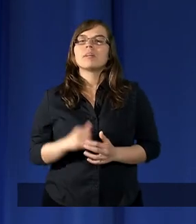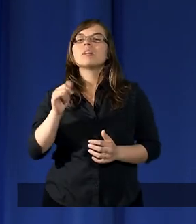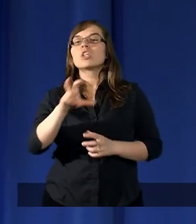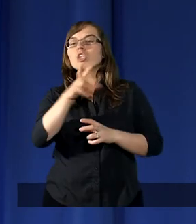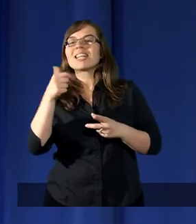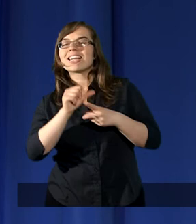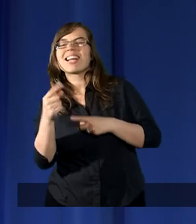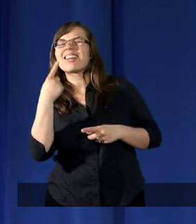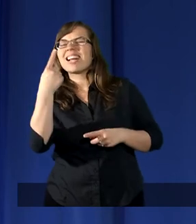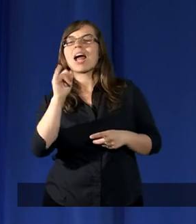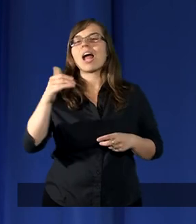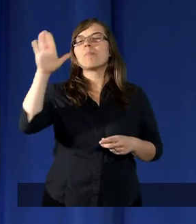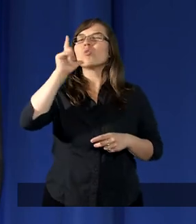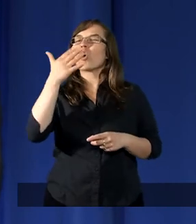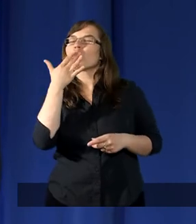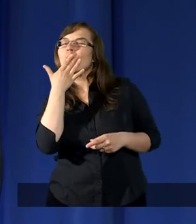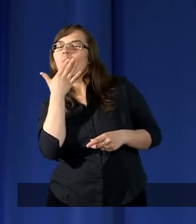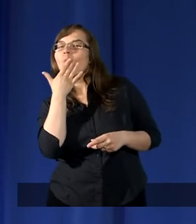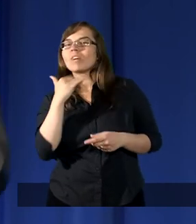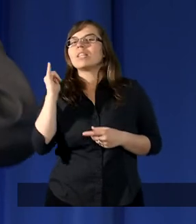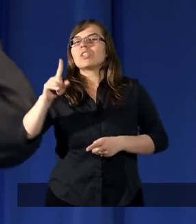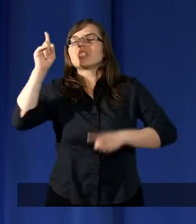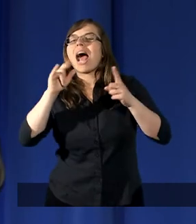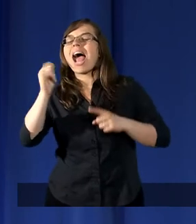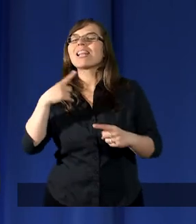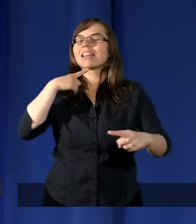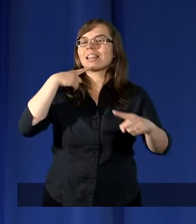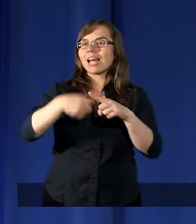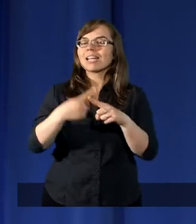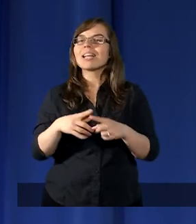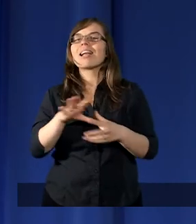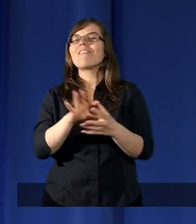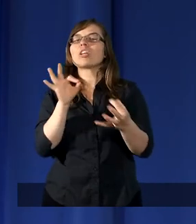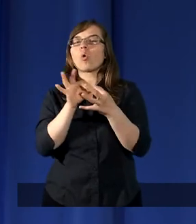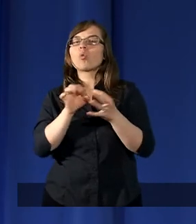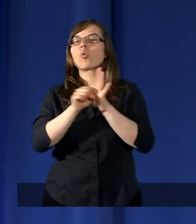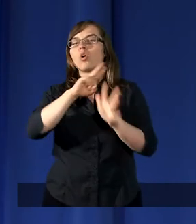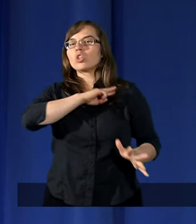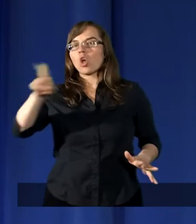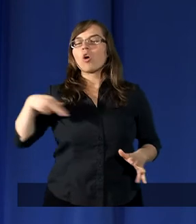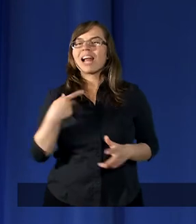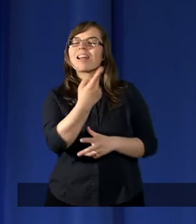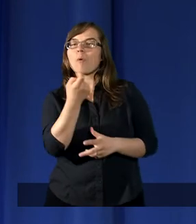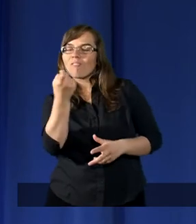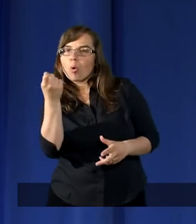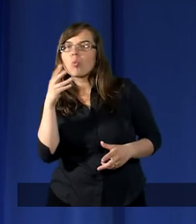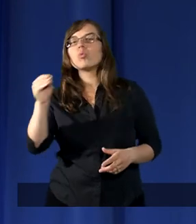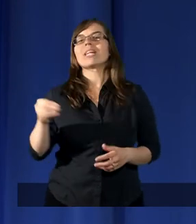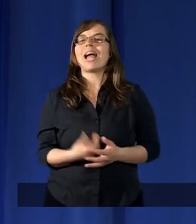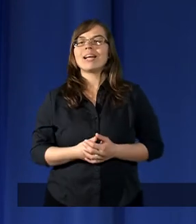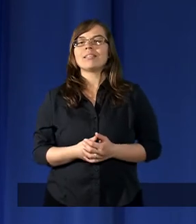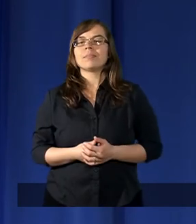Czy jesteśmy nieraz, jak Bóg coś mówi i jakieś decyzje w stosunku do nas powołuje,